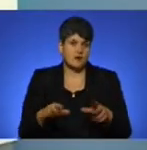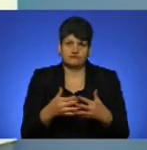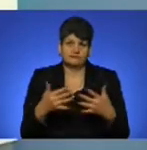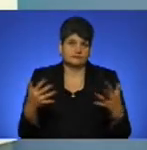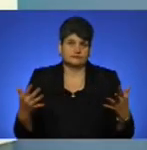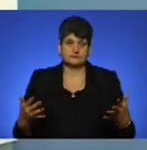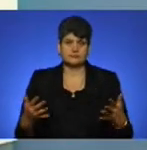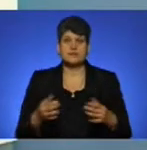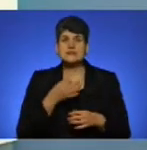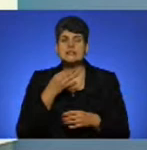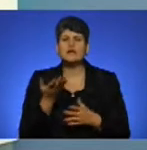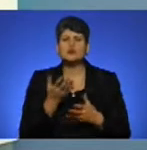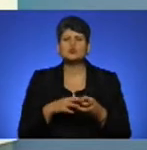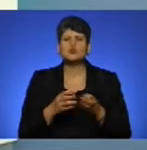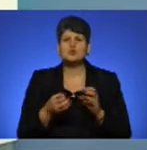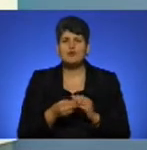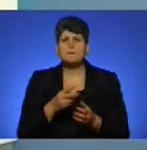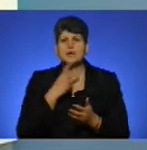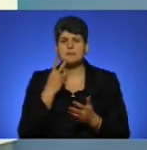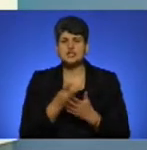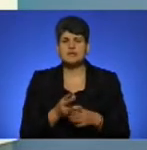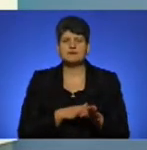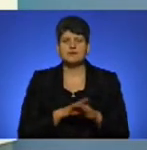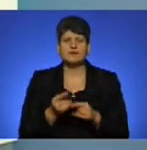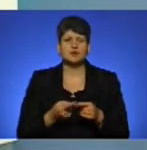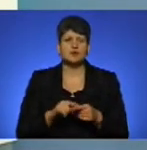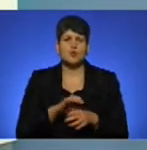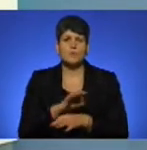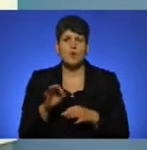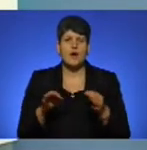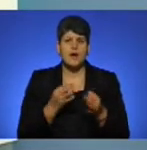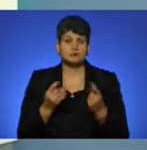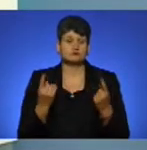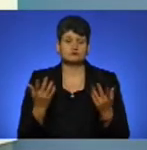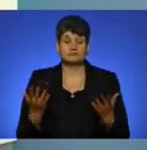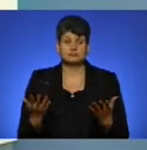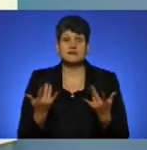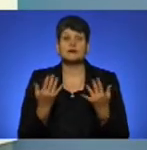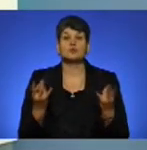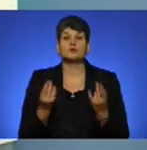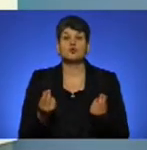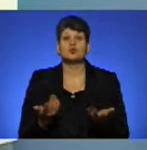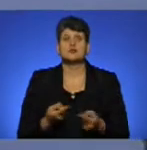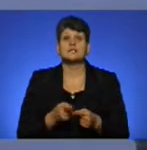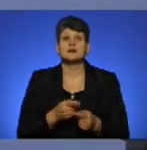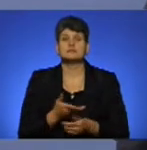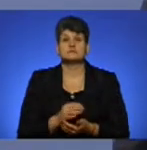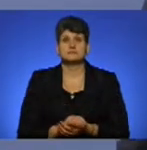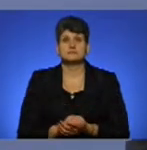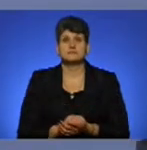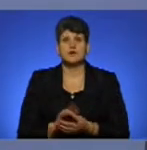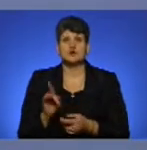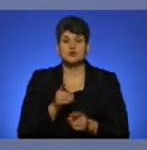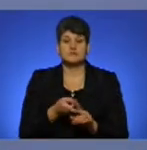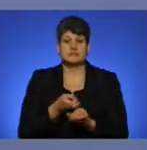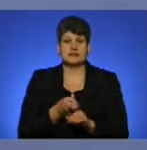Скажіть, на яку суму передбачається реалізація цього проєкту амбітного? Скільки потрібно коштів на це? Стосовно